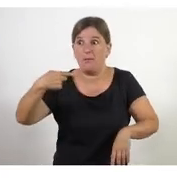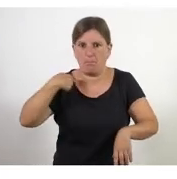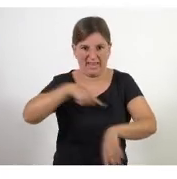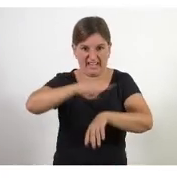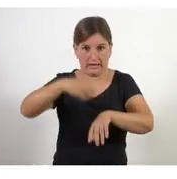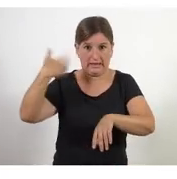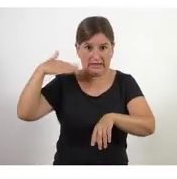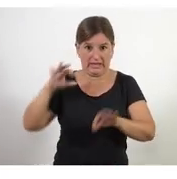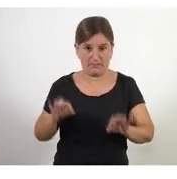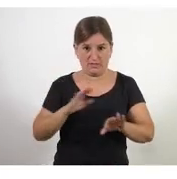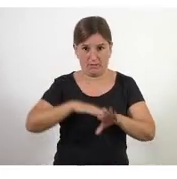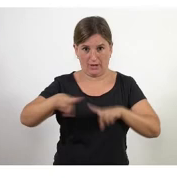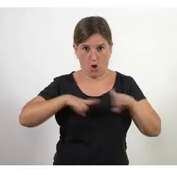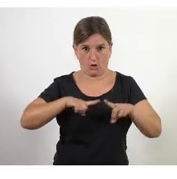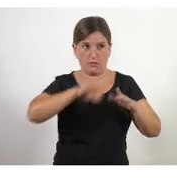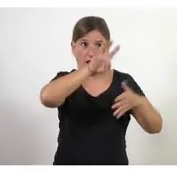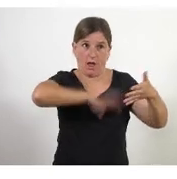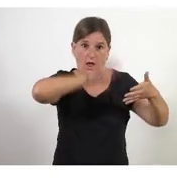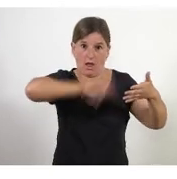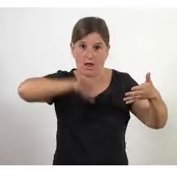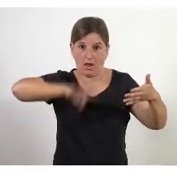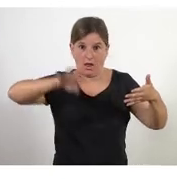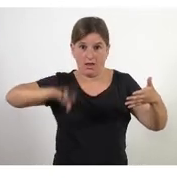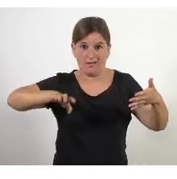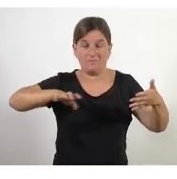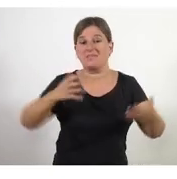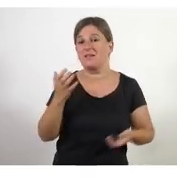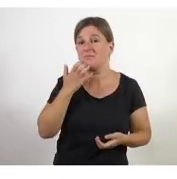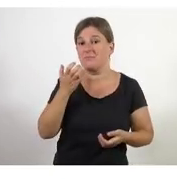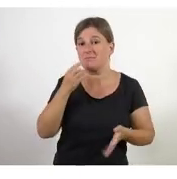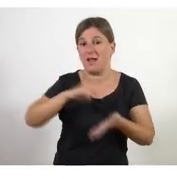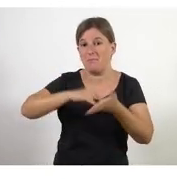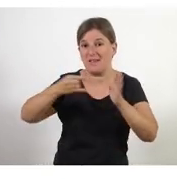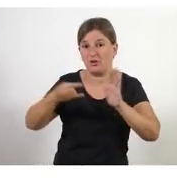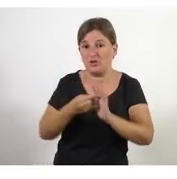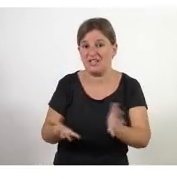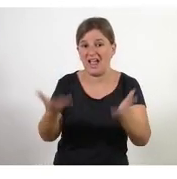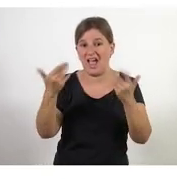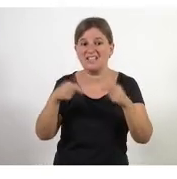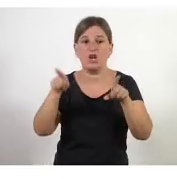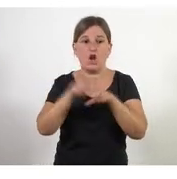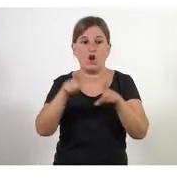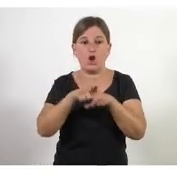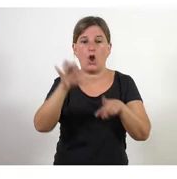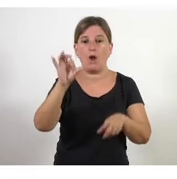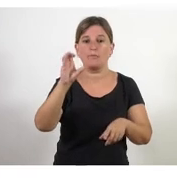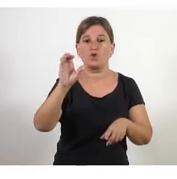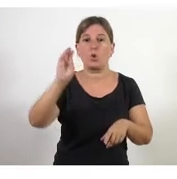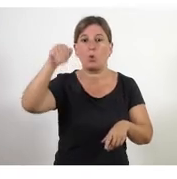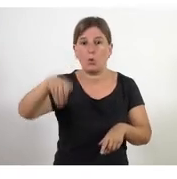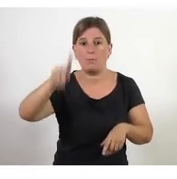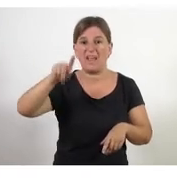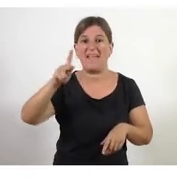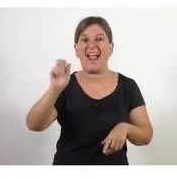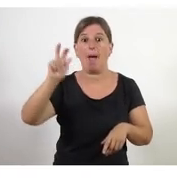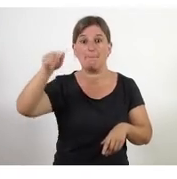perdut amb les metodologies àgils com l'escram o com el kanban com només ens dediquem